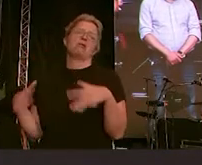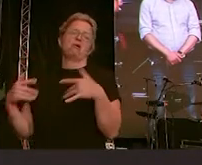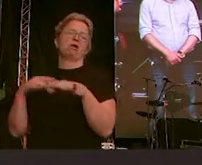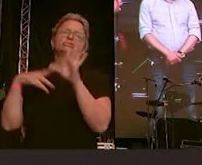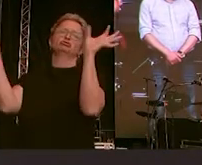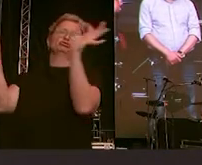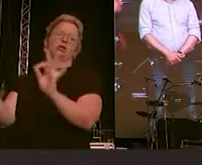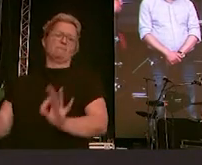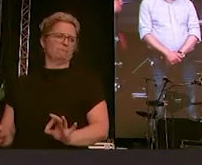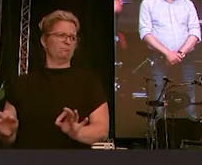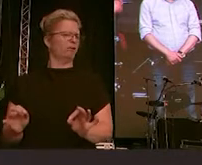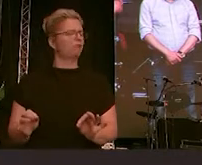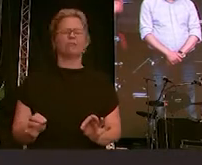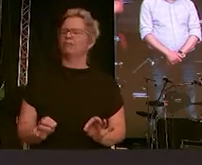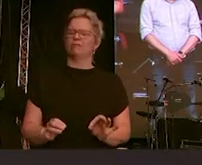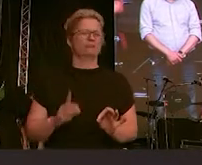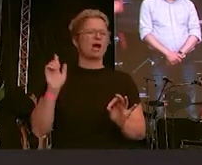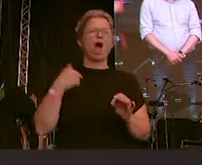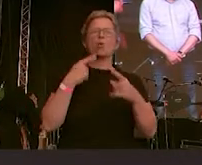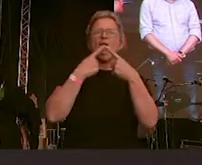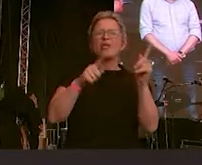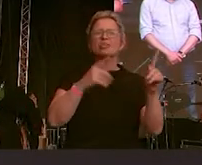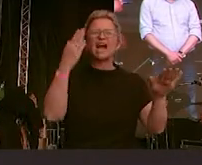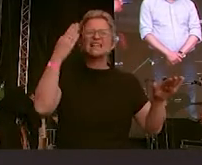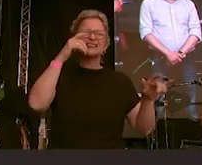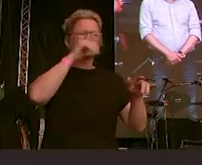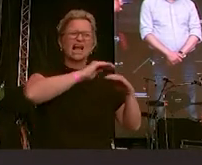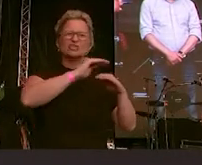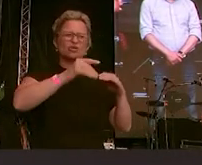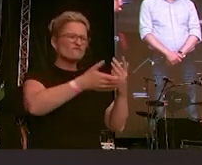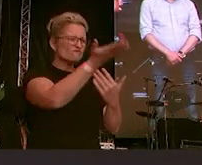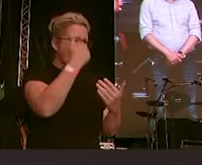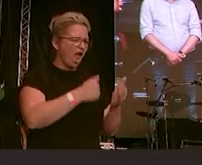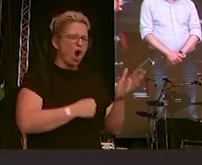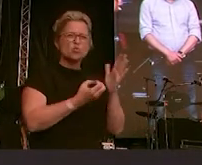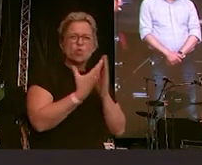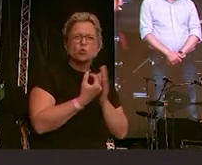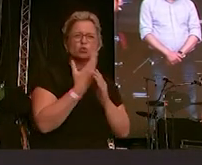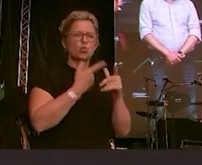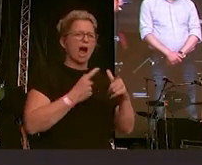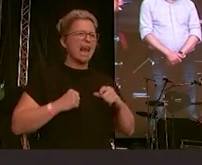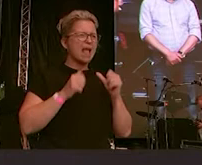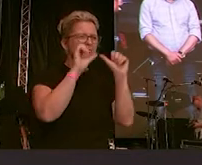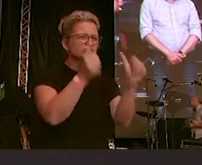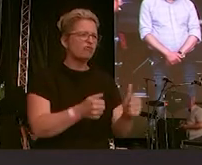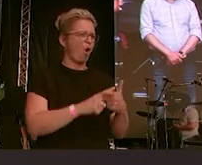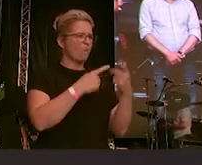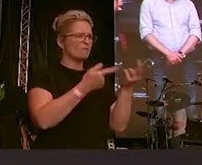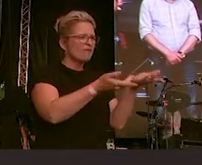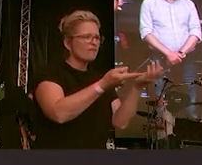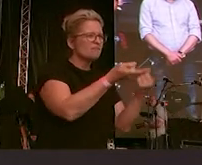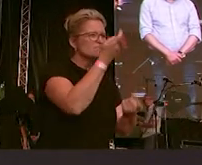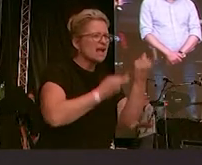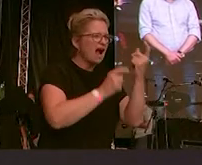permanente Abwertung anderer Nationalitäten, Kulturen, Religionen und Lebensweisen. Aber